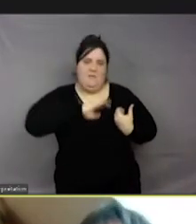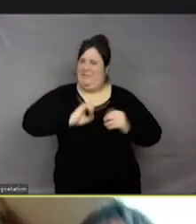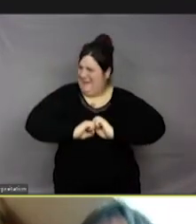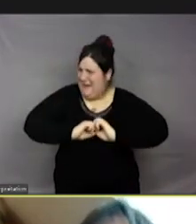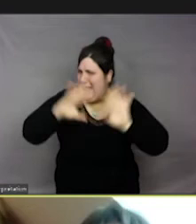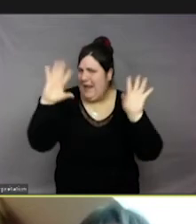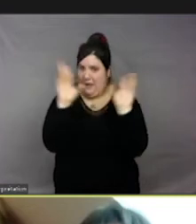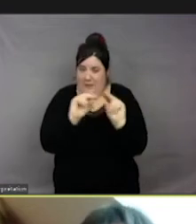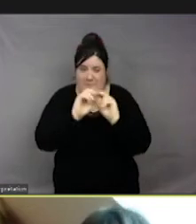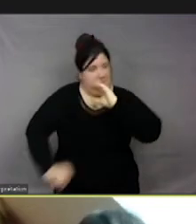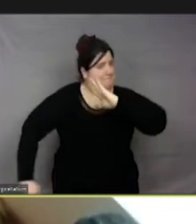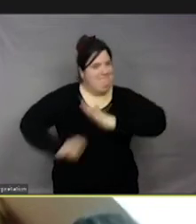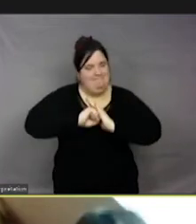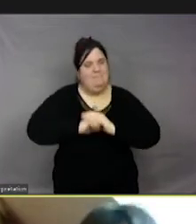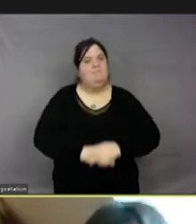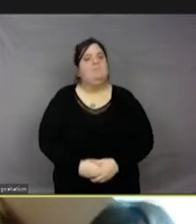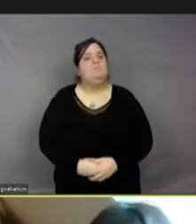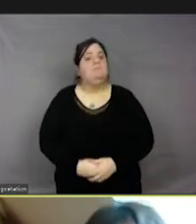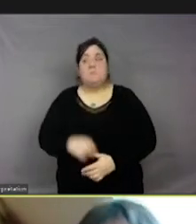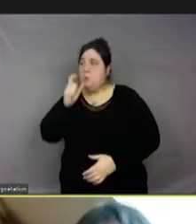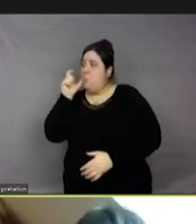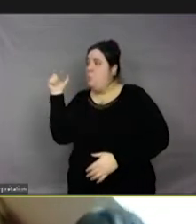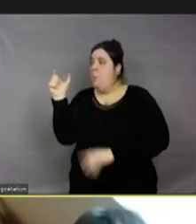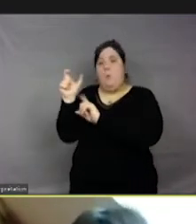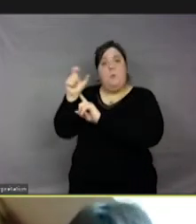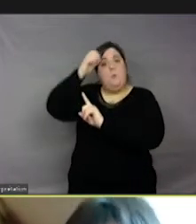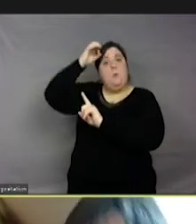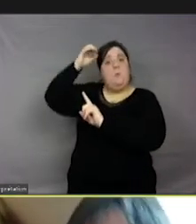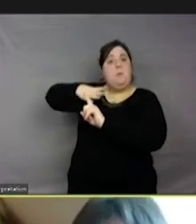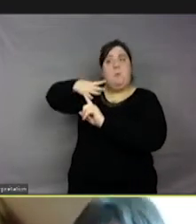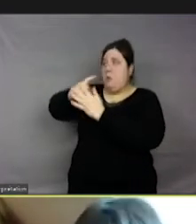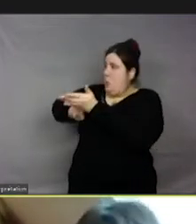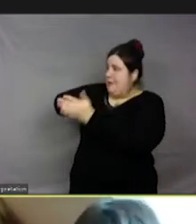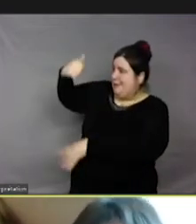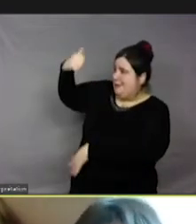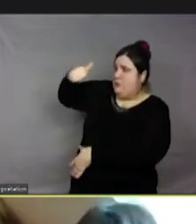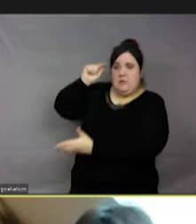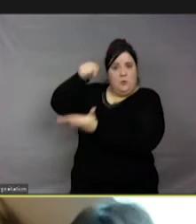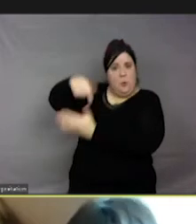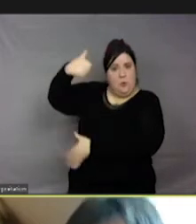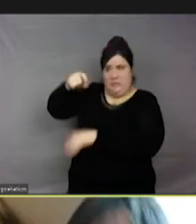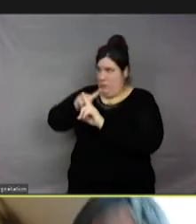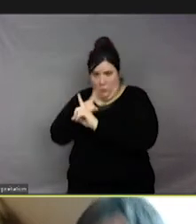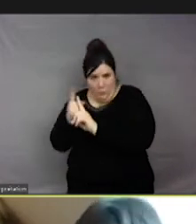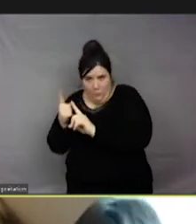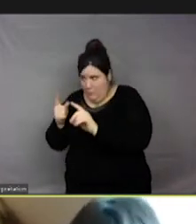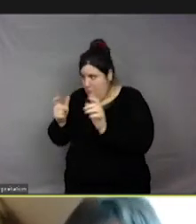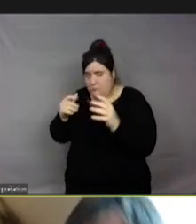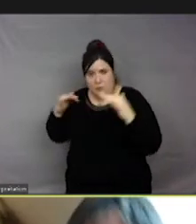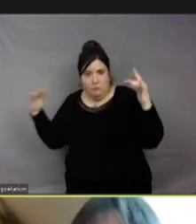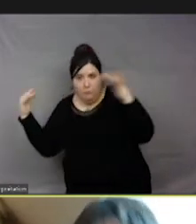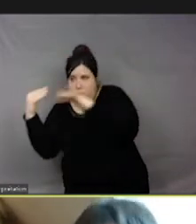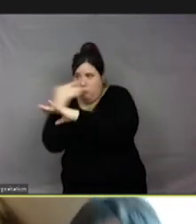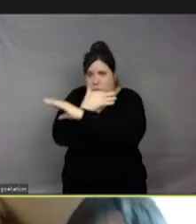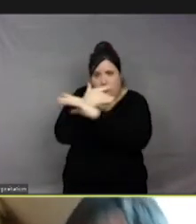possible. Alors, les mots, ils ont une circulation, il n'y a pas une origine lexicale, il y a des origines, il y a des cultures,